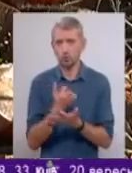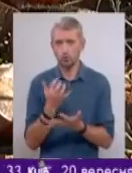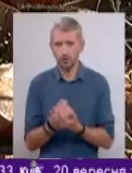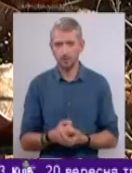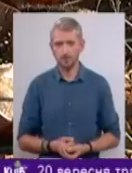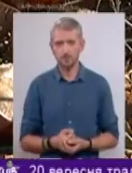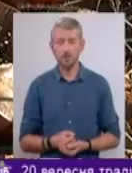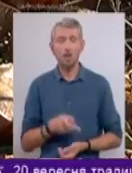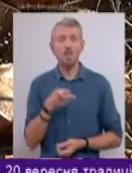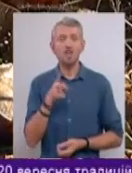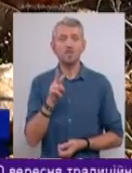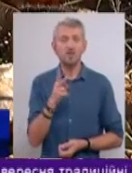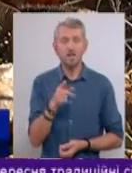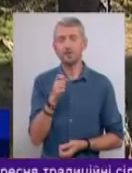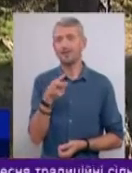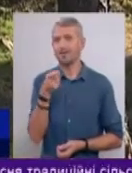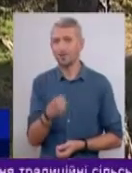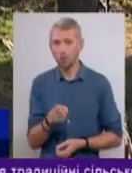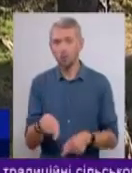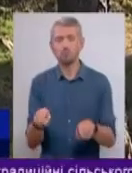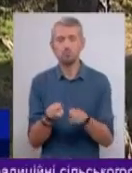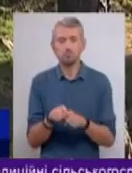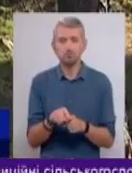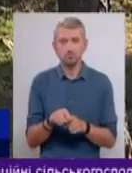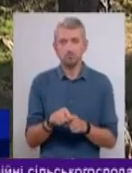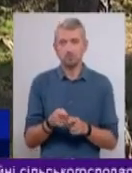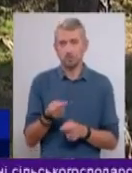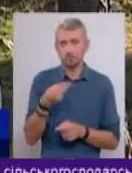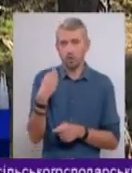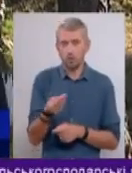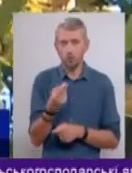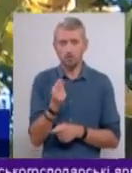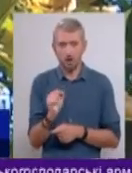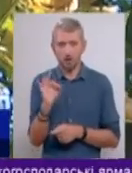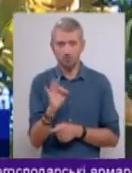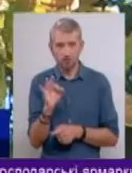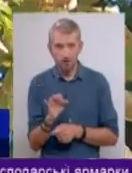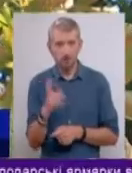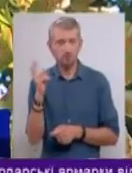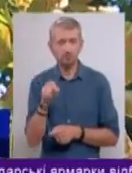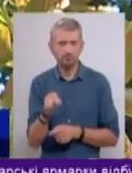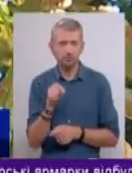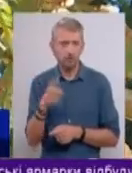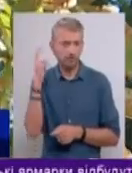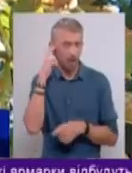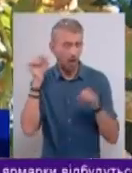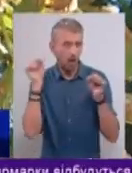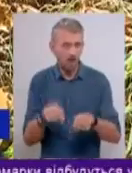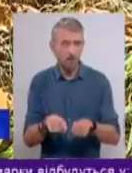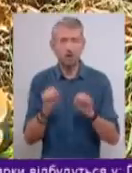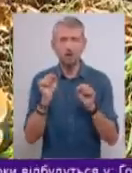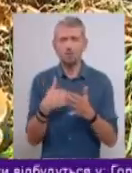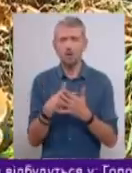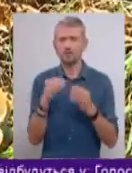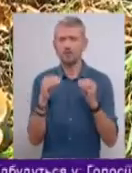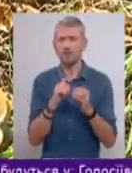Дві гривні за кіло. Саме стільки правлять за коричневе насіння. Каштанів у столиці вистачає, тож менше ніж